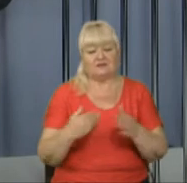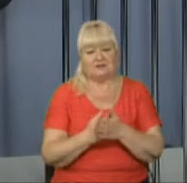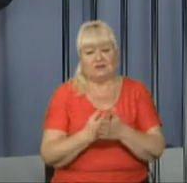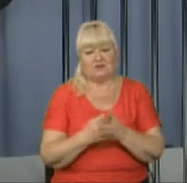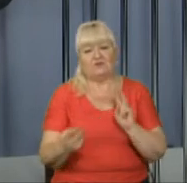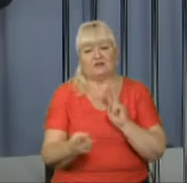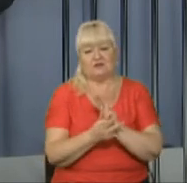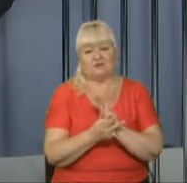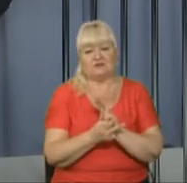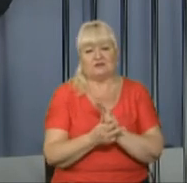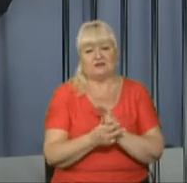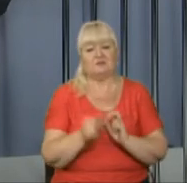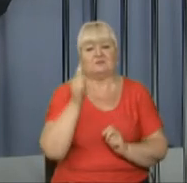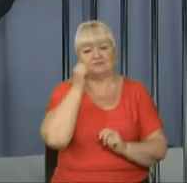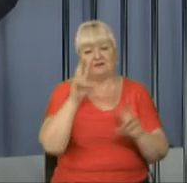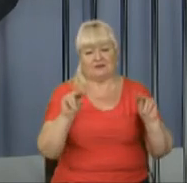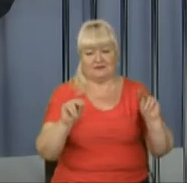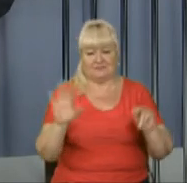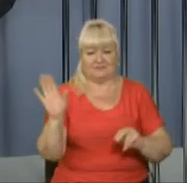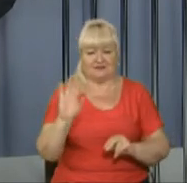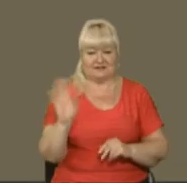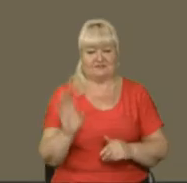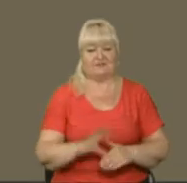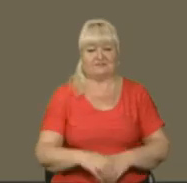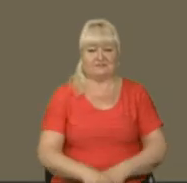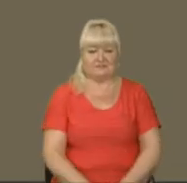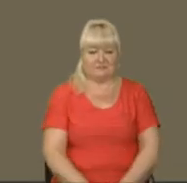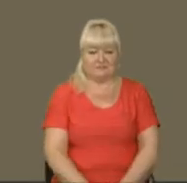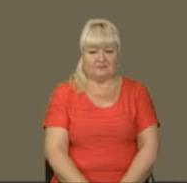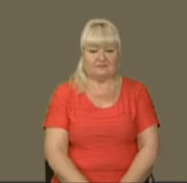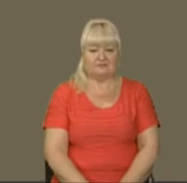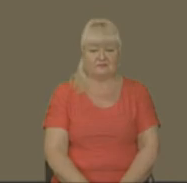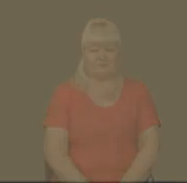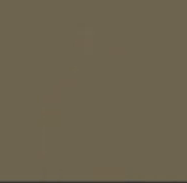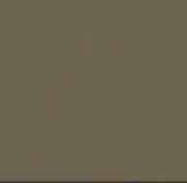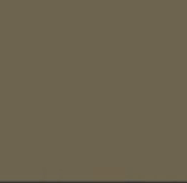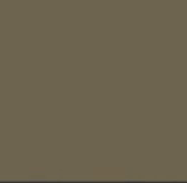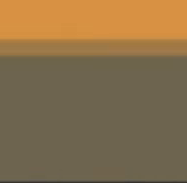цю мить. Зустрінемось вже о 20.30. Дочекайтесь. Дякую